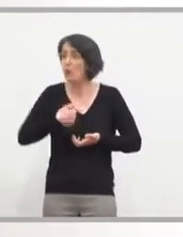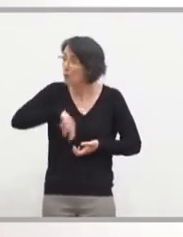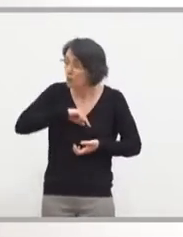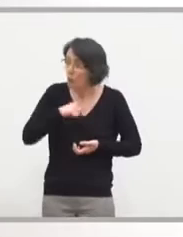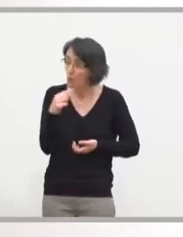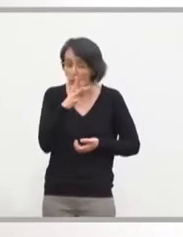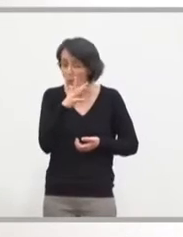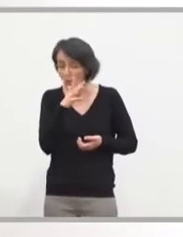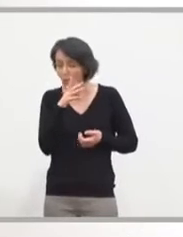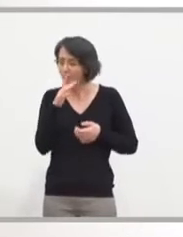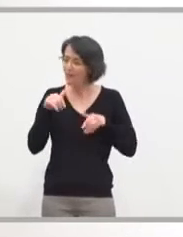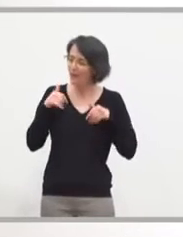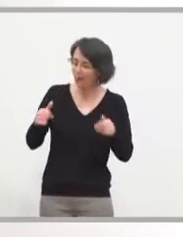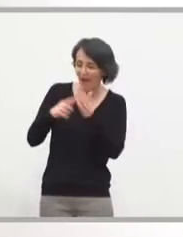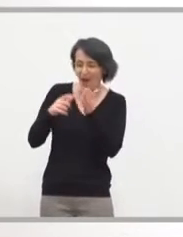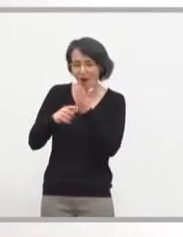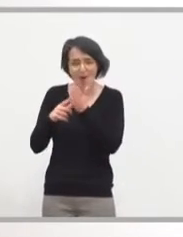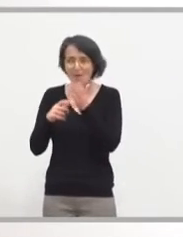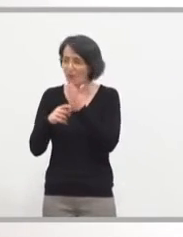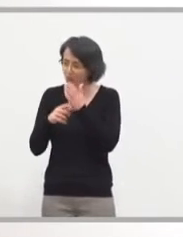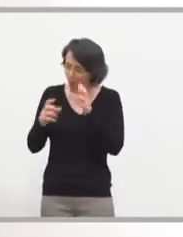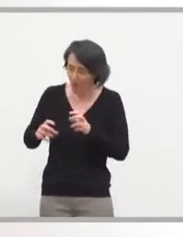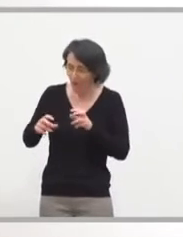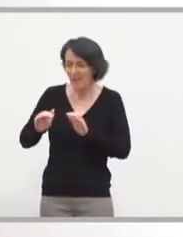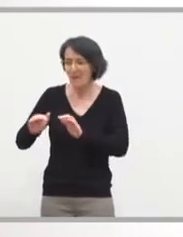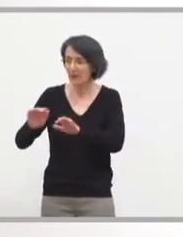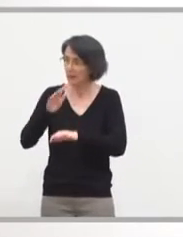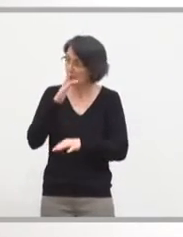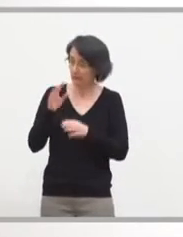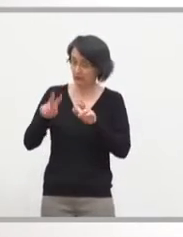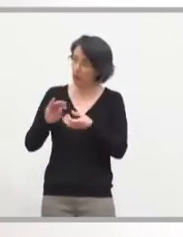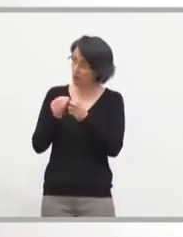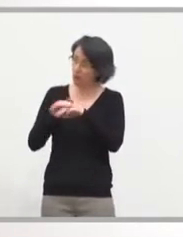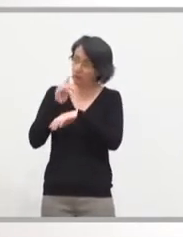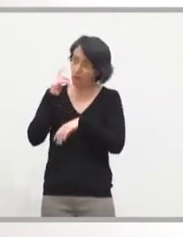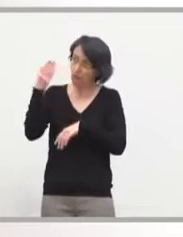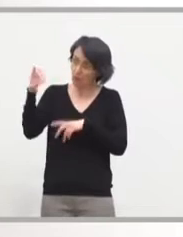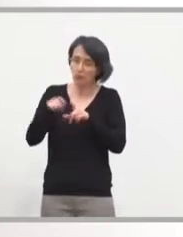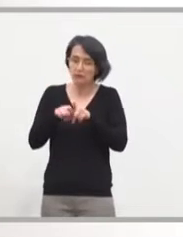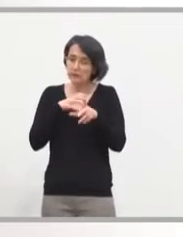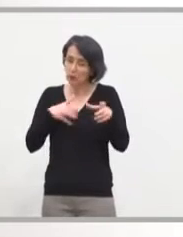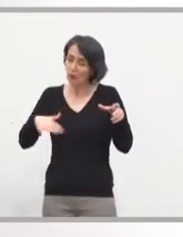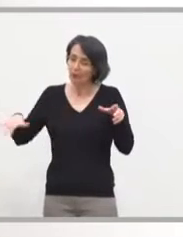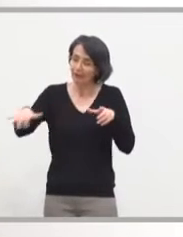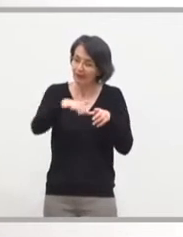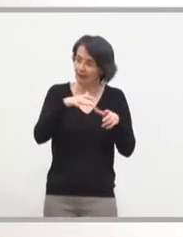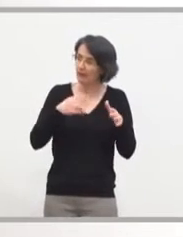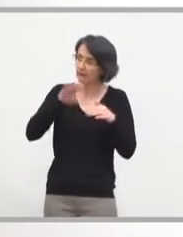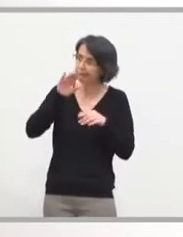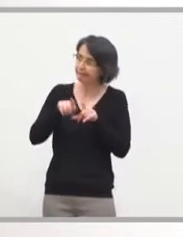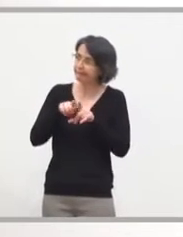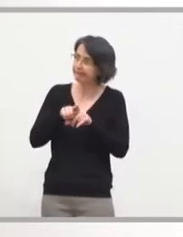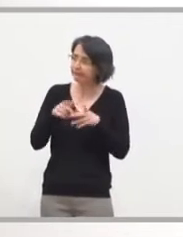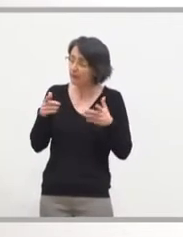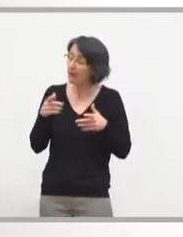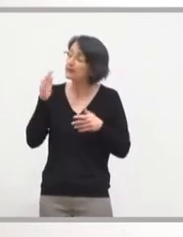de ne pas augmenter les impôts, ce qui créera un vrai problème politique pour vous, mais aussi pour les maires des communes. Donc, je vous demande effectivement, quel est